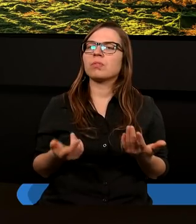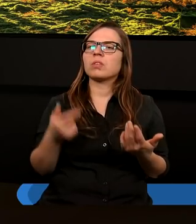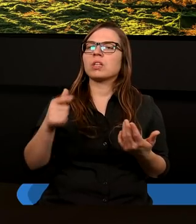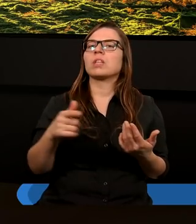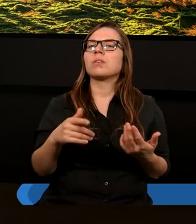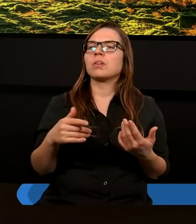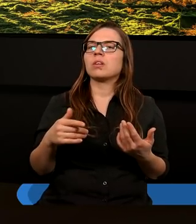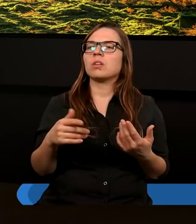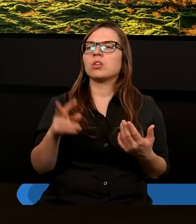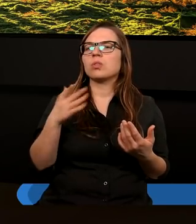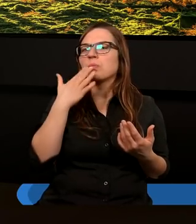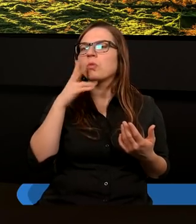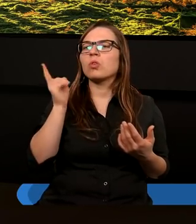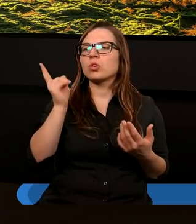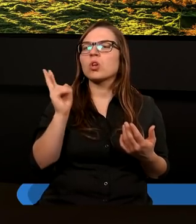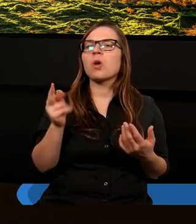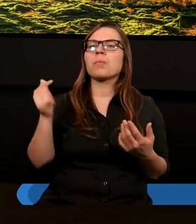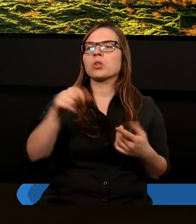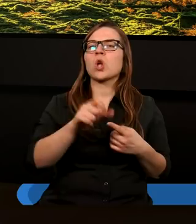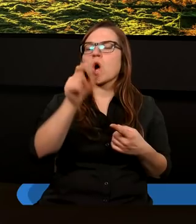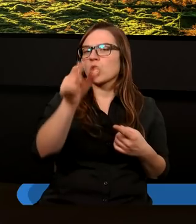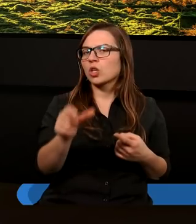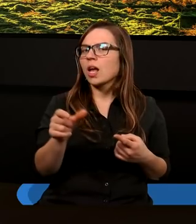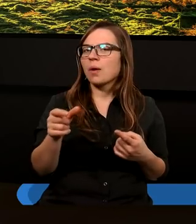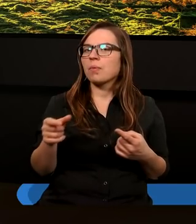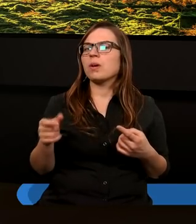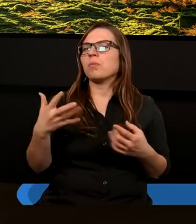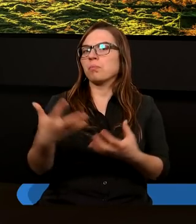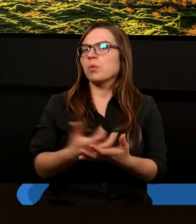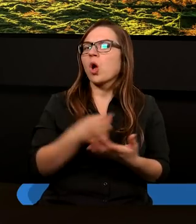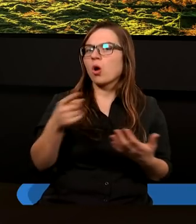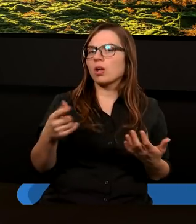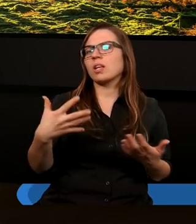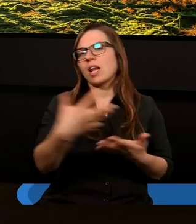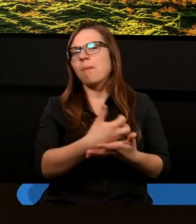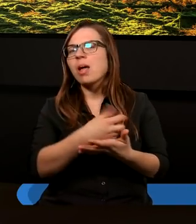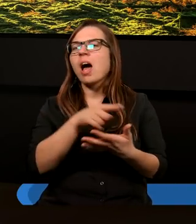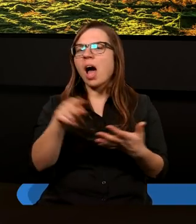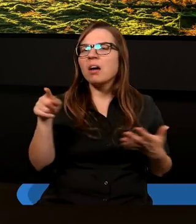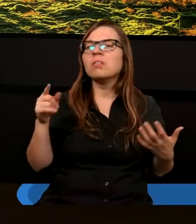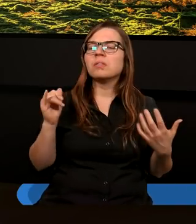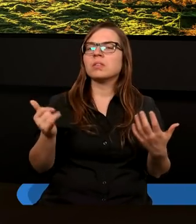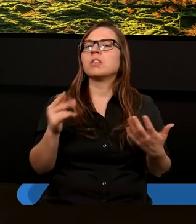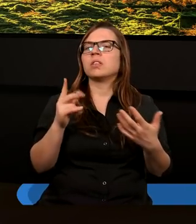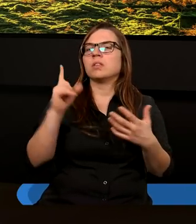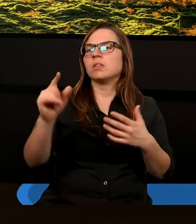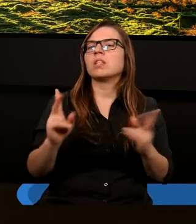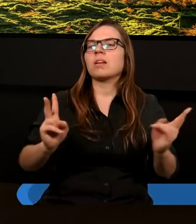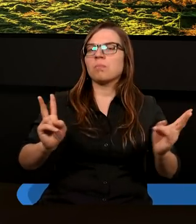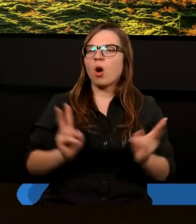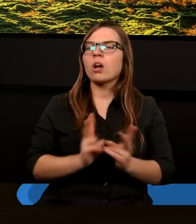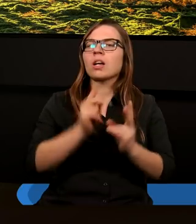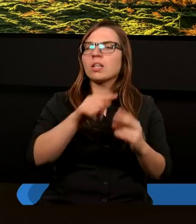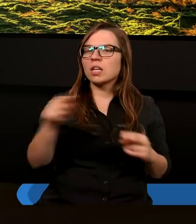posłaniec i mówią, ktoś przyszedł do ciebie. Biorą go, zabierają, idzie, spotyka się z tymi